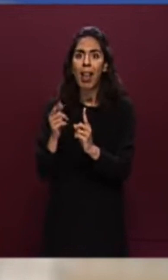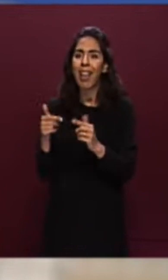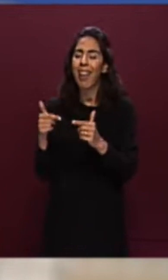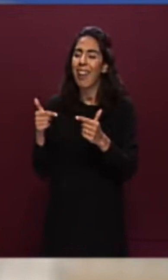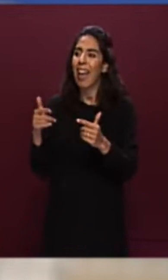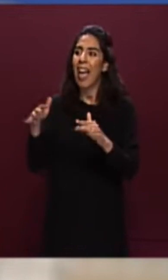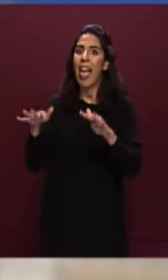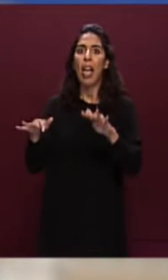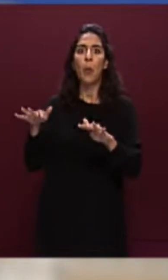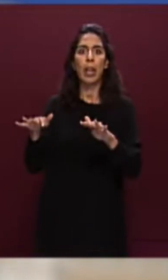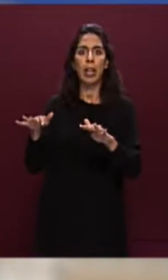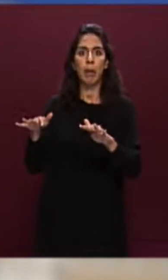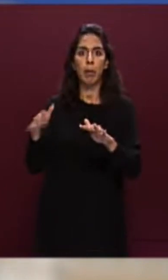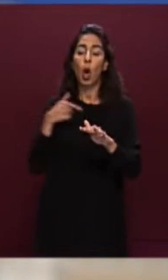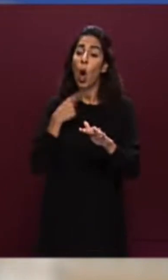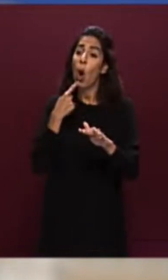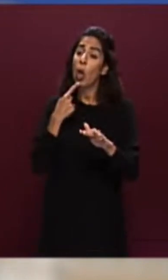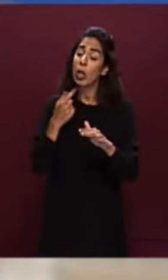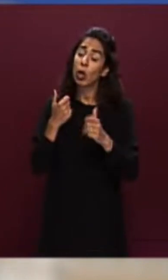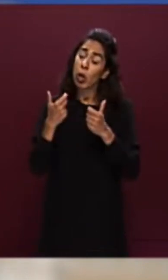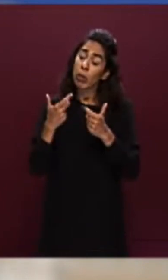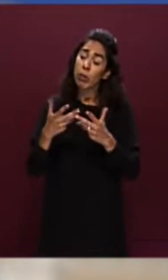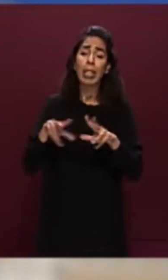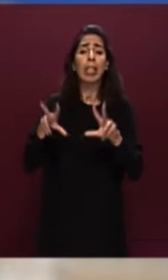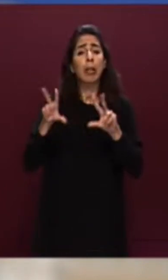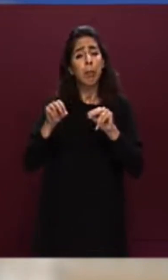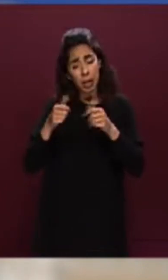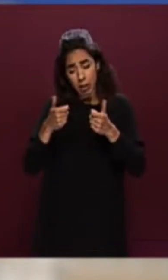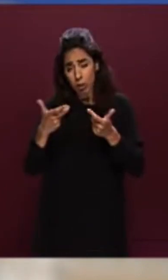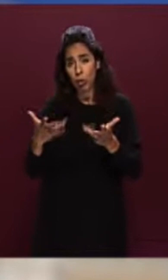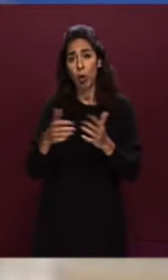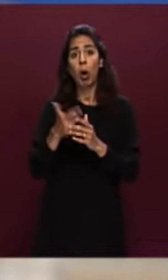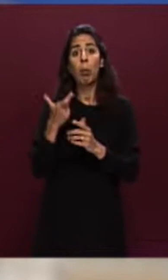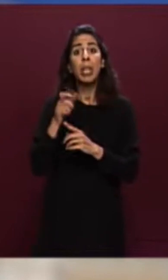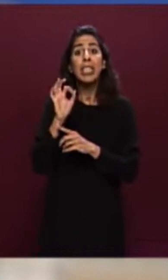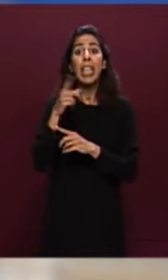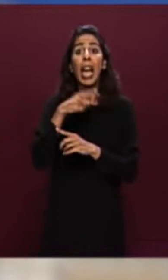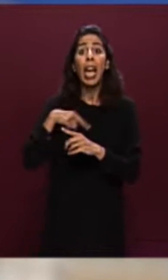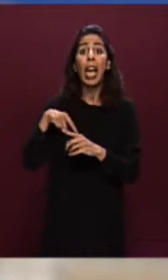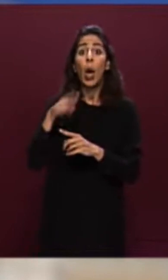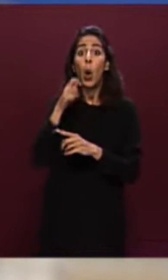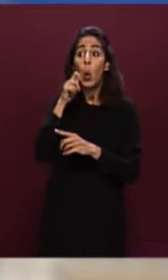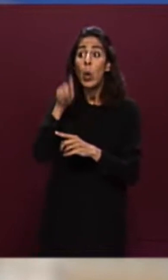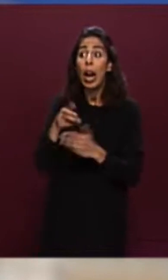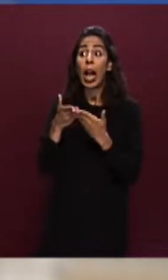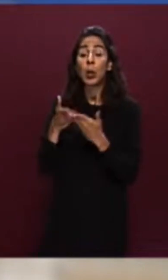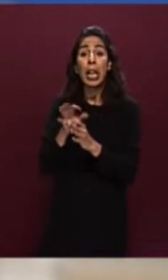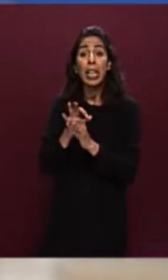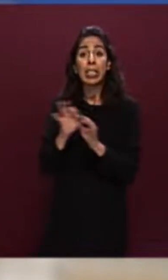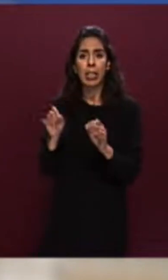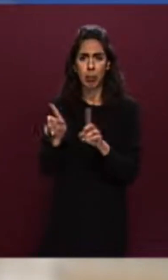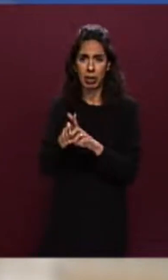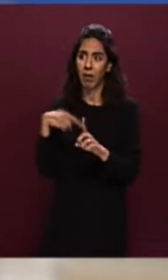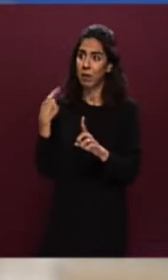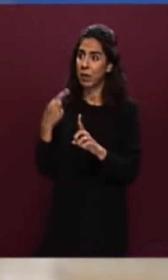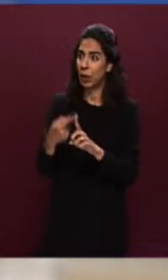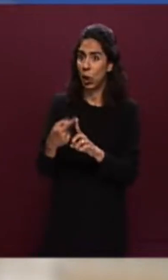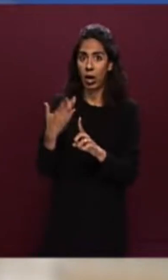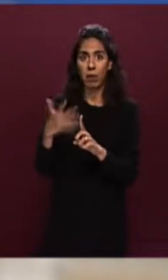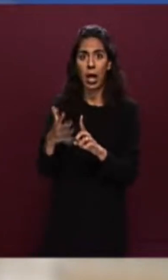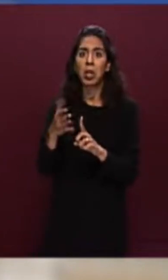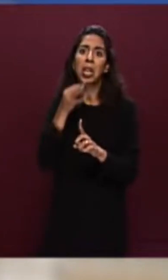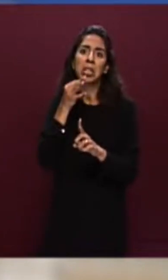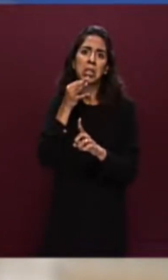l'ho detto e tante volte lo ripeto, perché signori se noi non avessimo aiutato gli ucraini come abbiamo fatto finora, beh non ci sarebbe stato